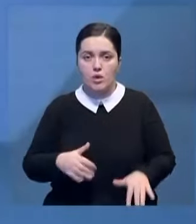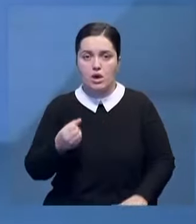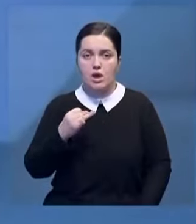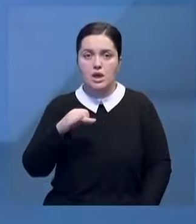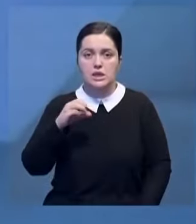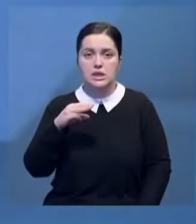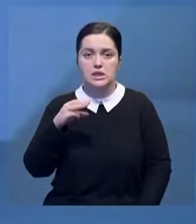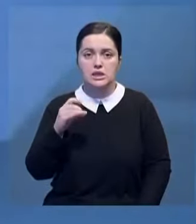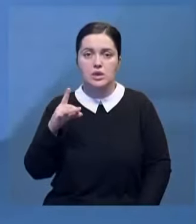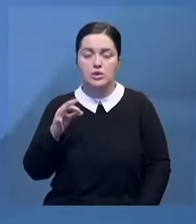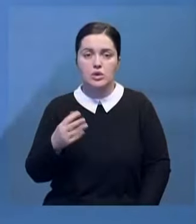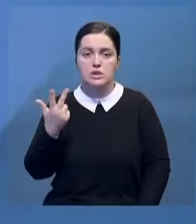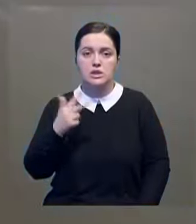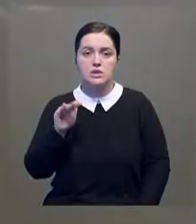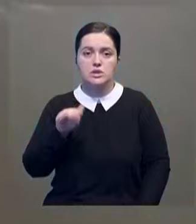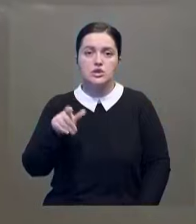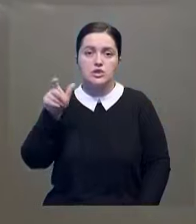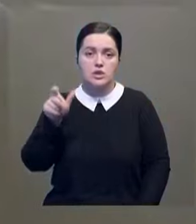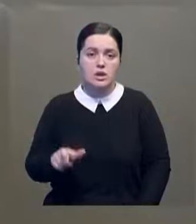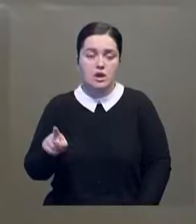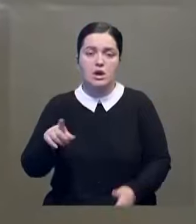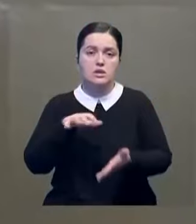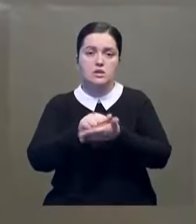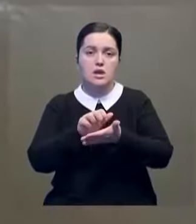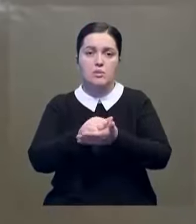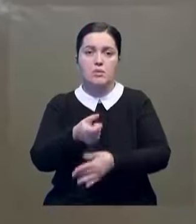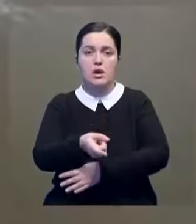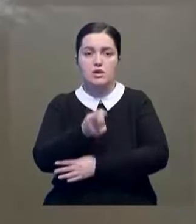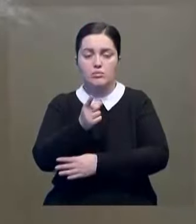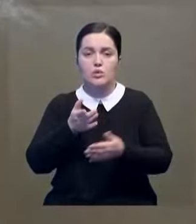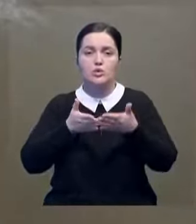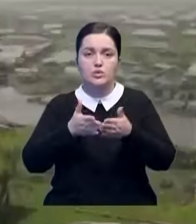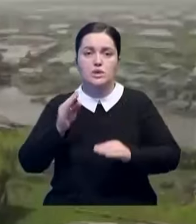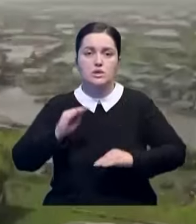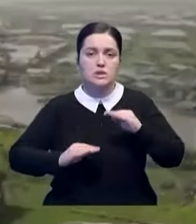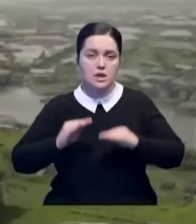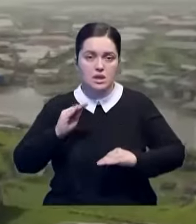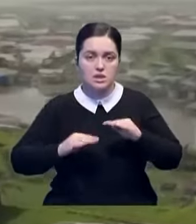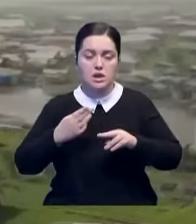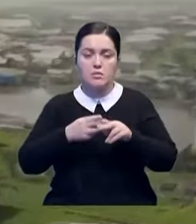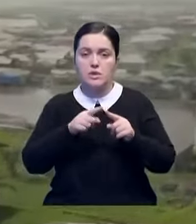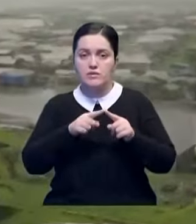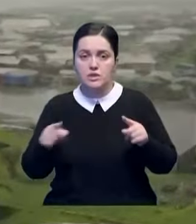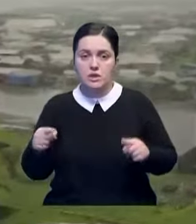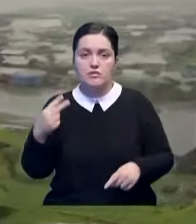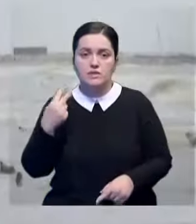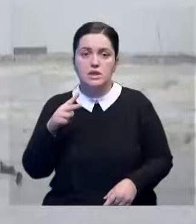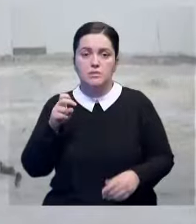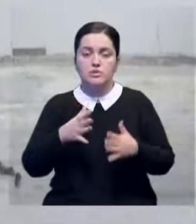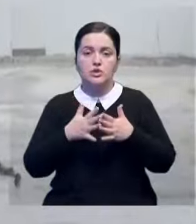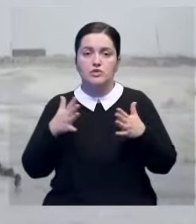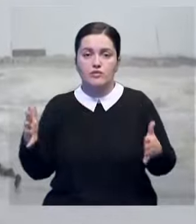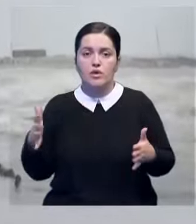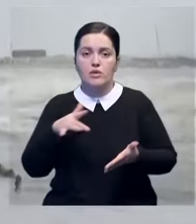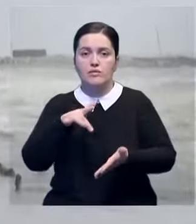проживали более 30 тысяч человек. Они занимались рыболовной и судостроительной промышленностью. Однако в течение последних 20 лет